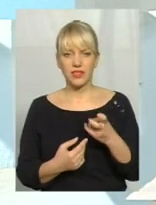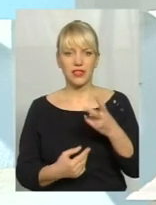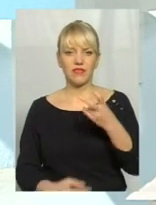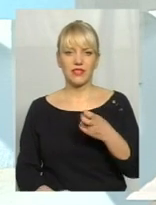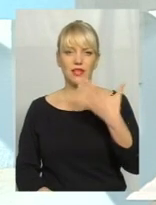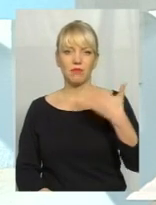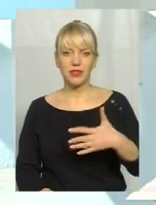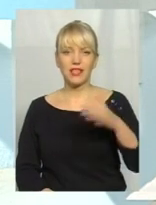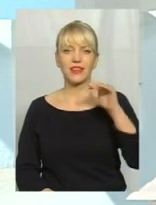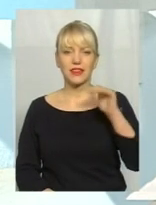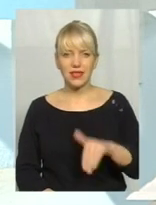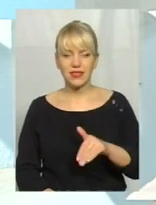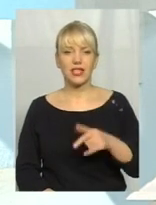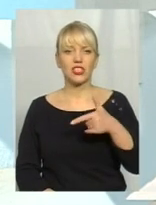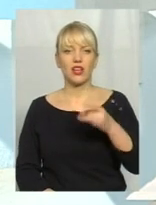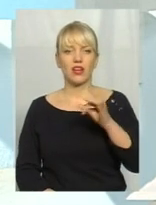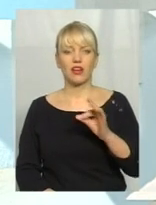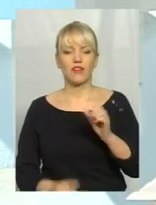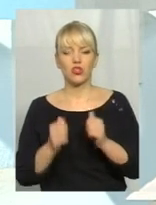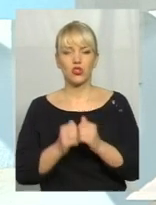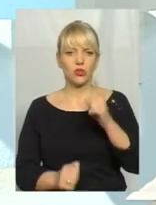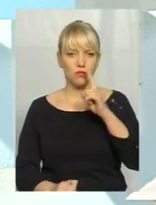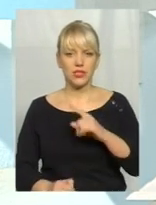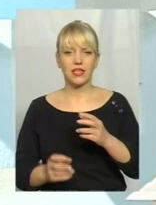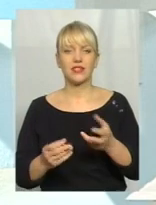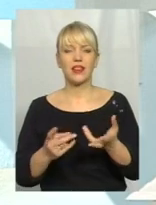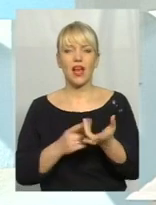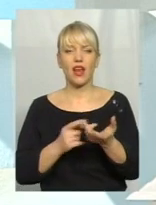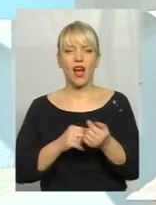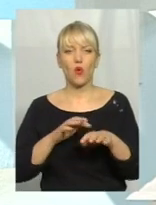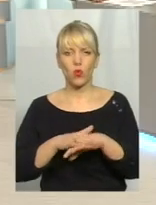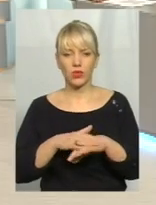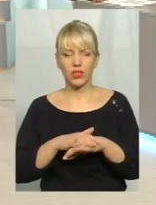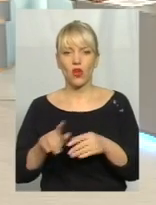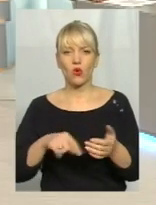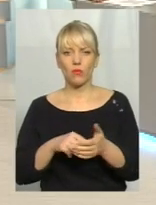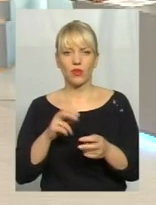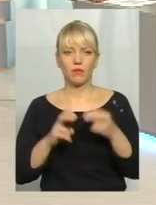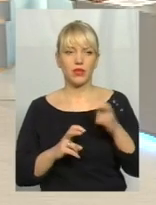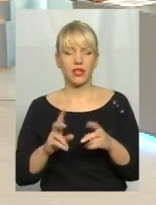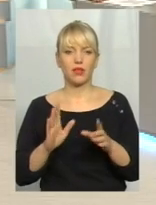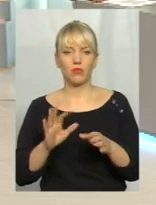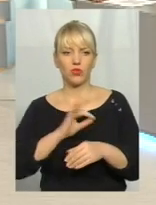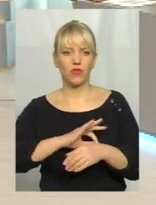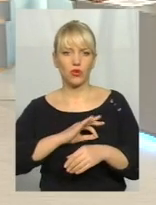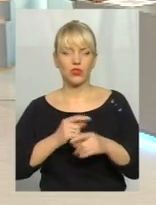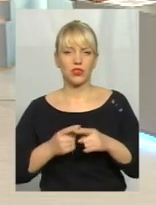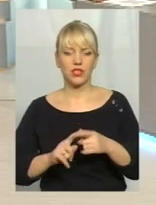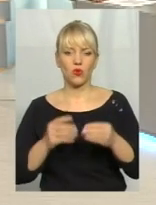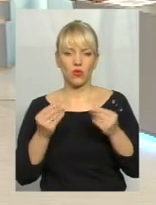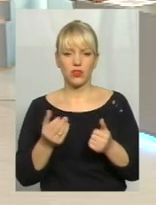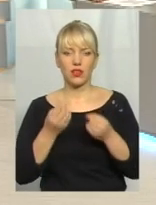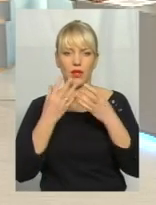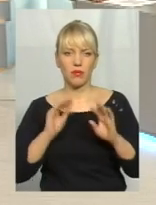тисяч гривень щомісяця на рахунках комунального підприємства, які будуть використовувати дані кошти на